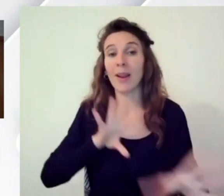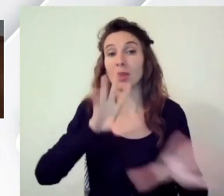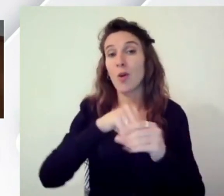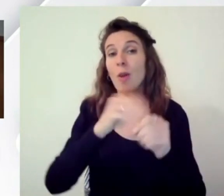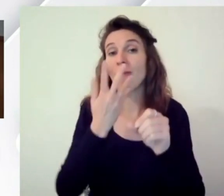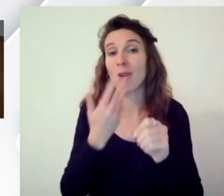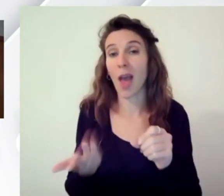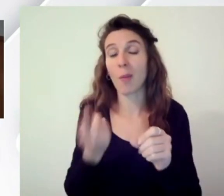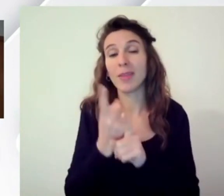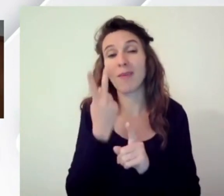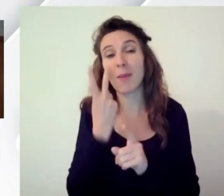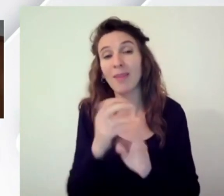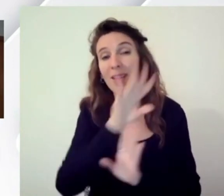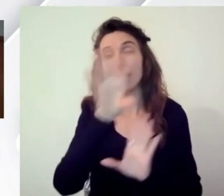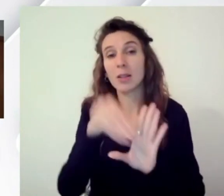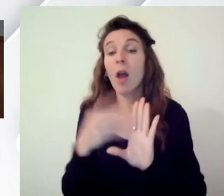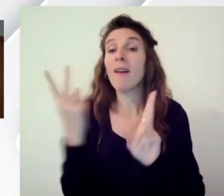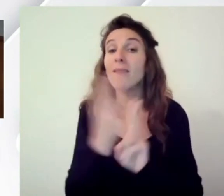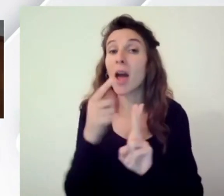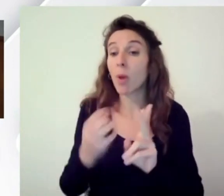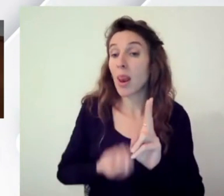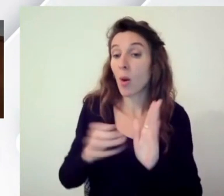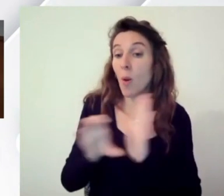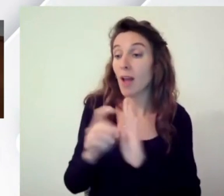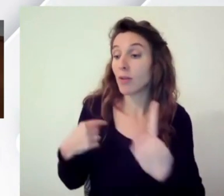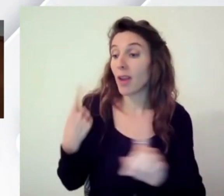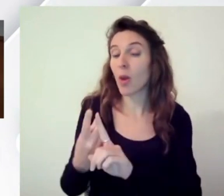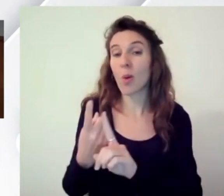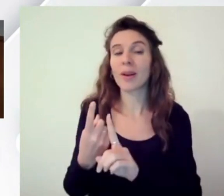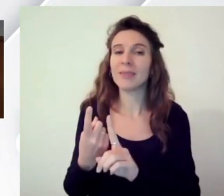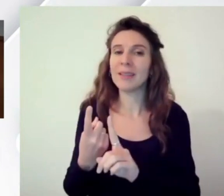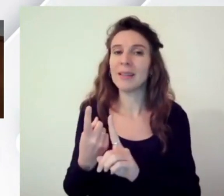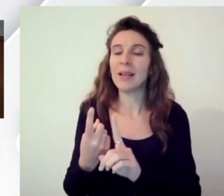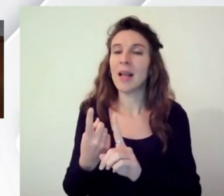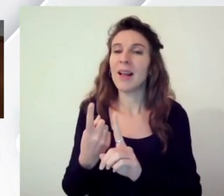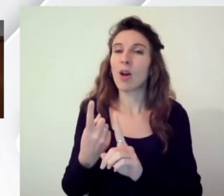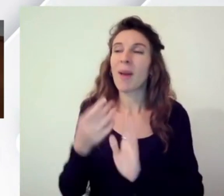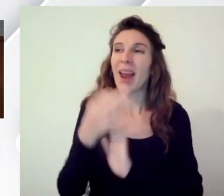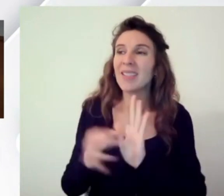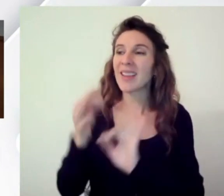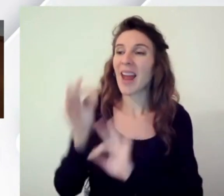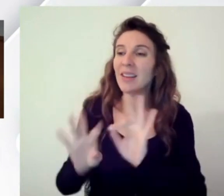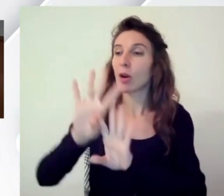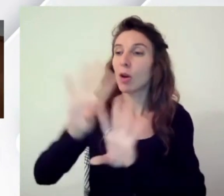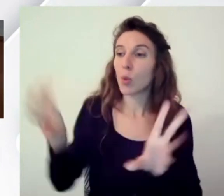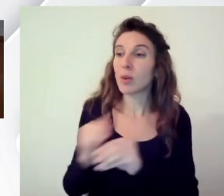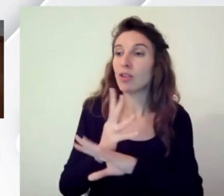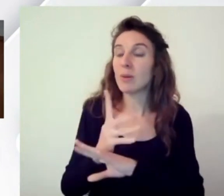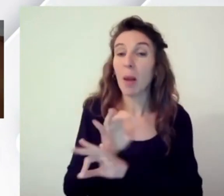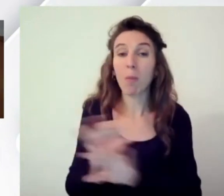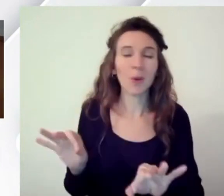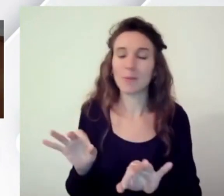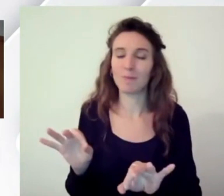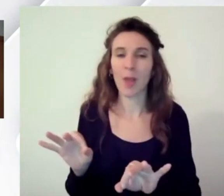nell'applicazione e ad oggi non tutti i linguaggi permettono di introdurre tutte le caratteristiche di accessibilità che